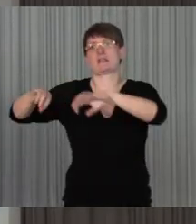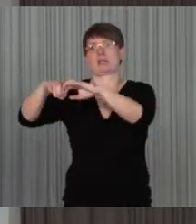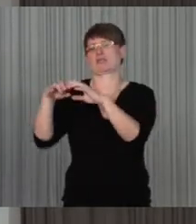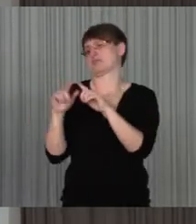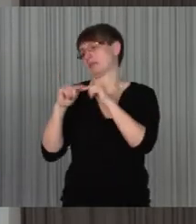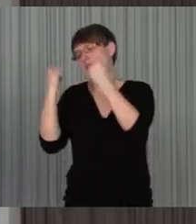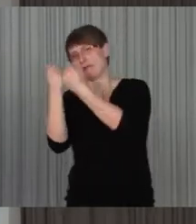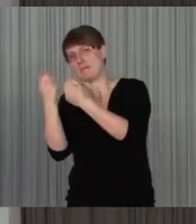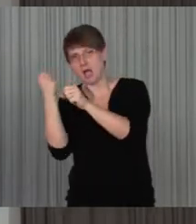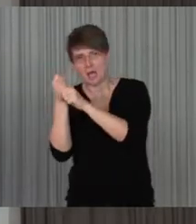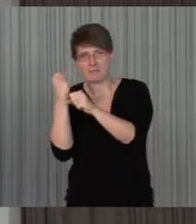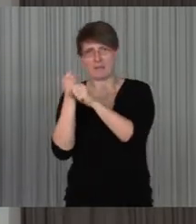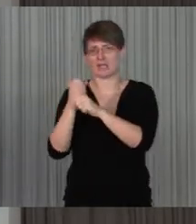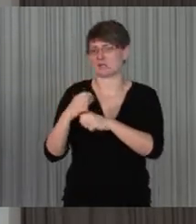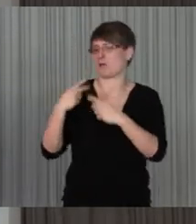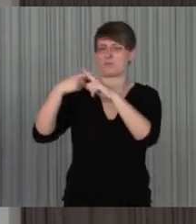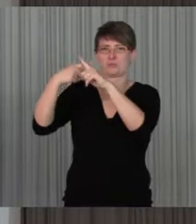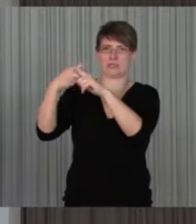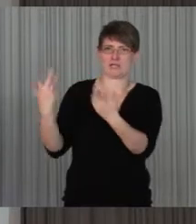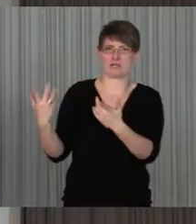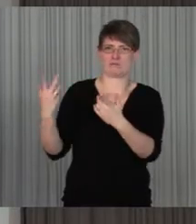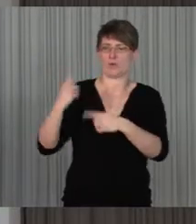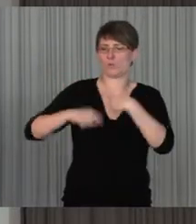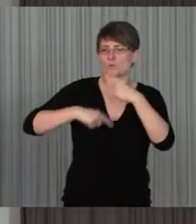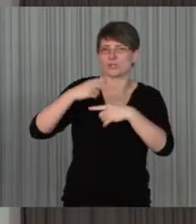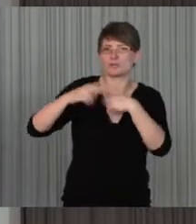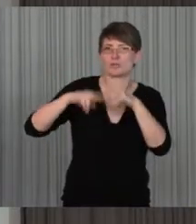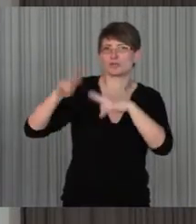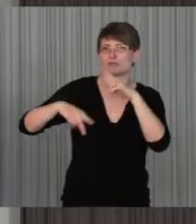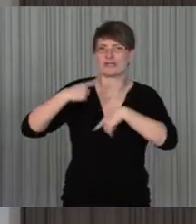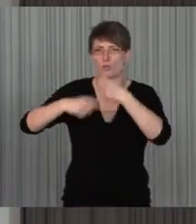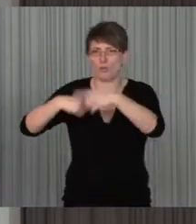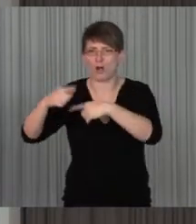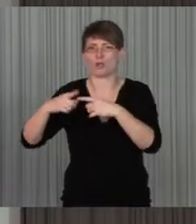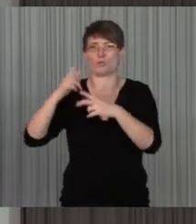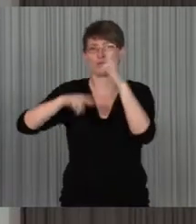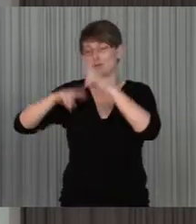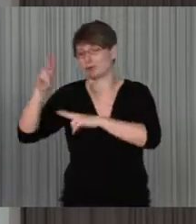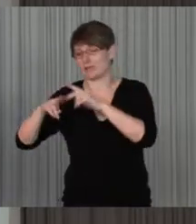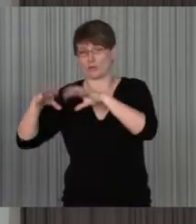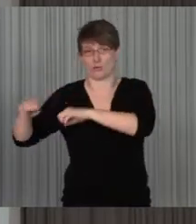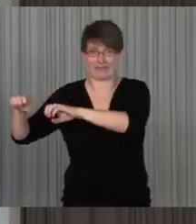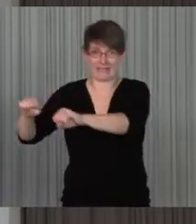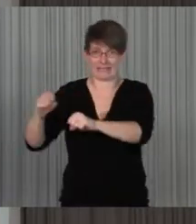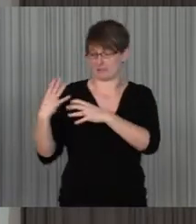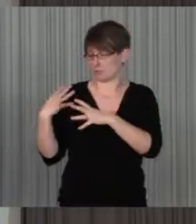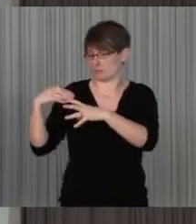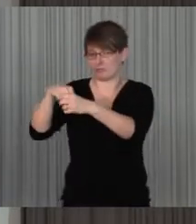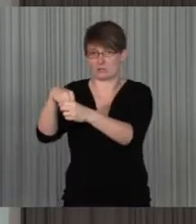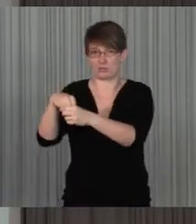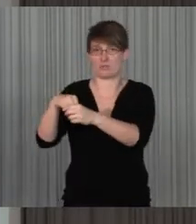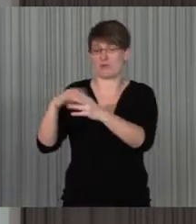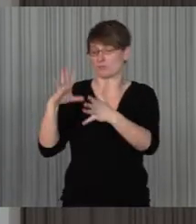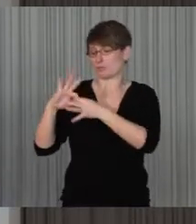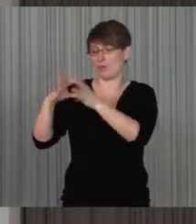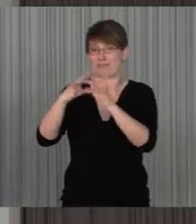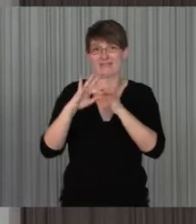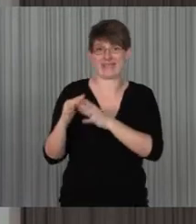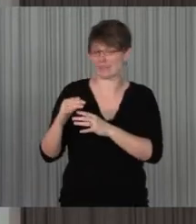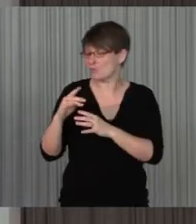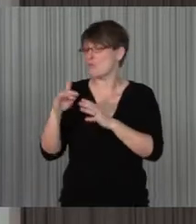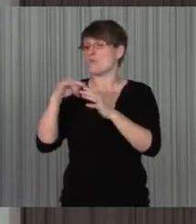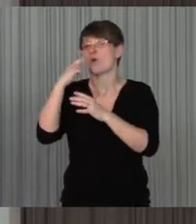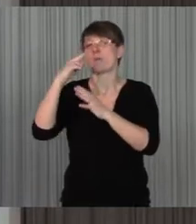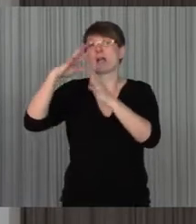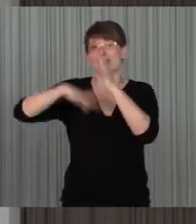Teamarbeit, gibt unterschiedliche Rollen, unterschiedliche Kompetenzen, die man einbringen kann, man muss vorbar werden und es geht eben nicht nur über Sprache